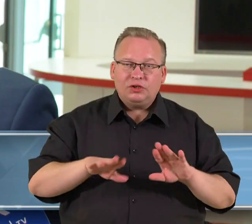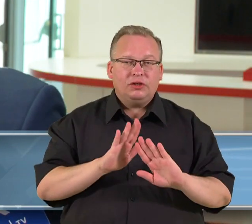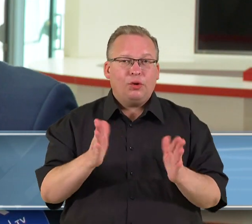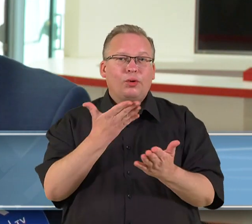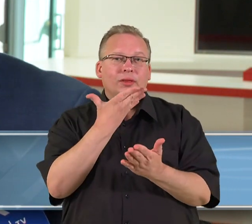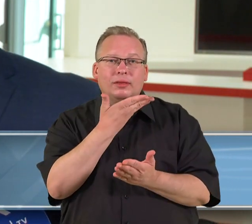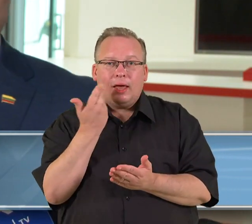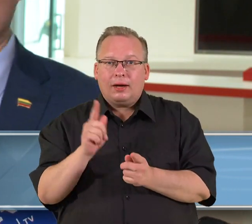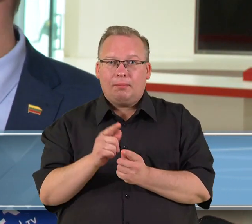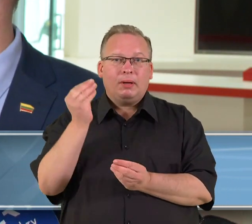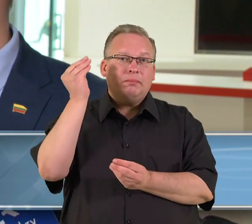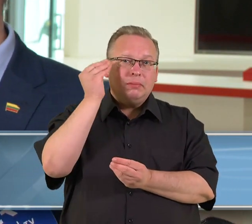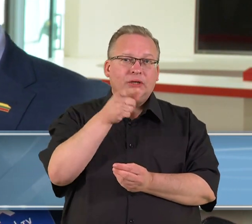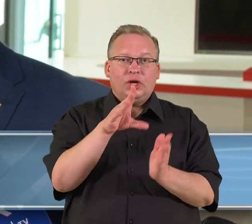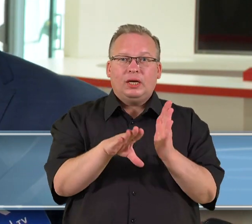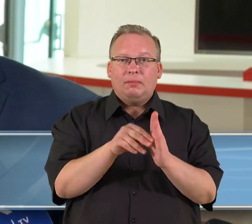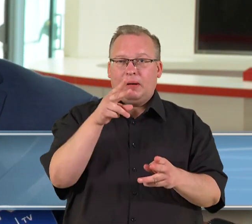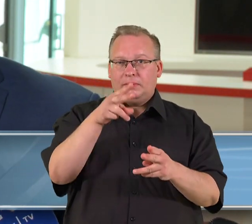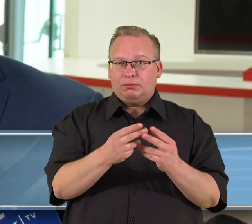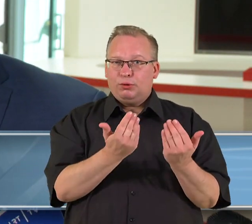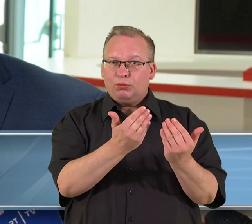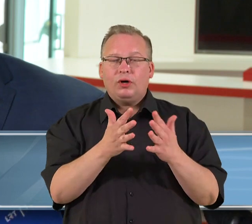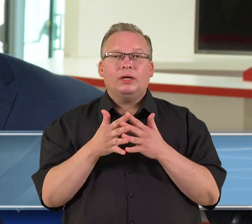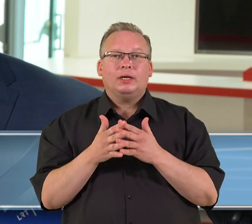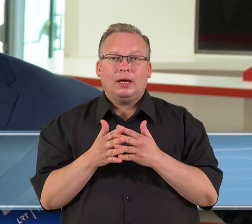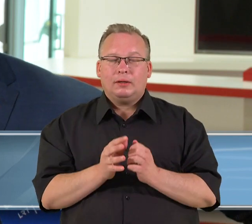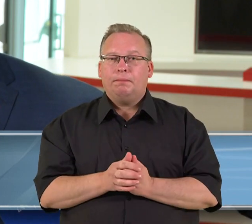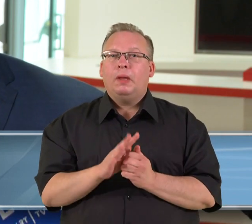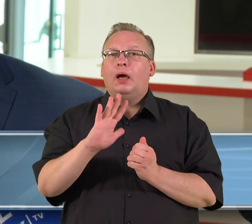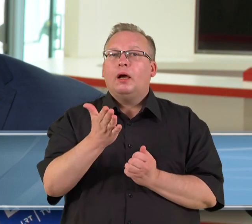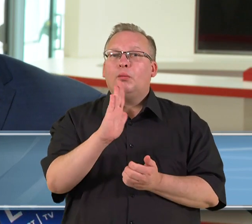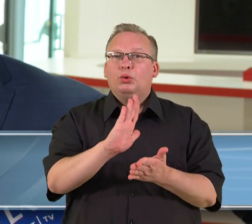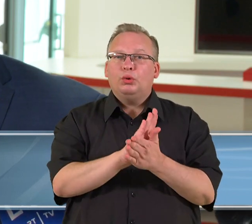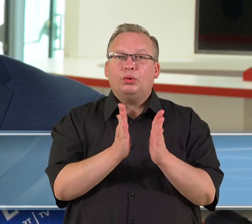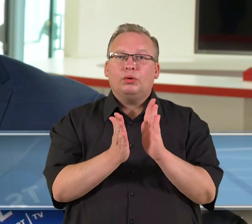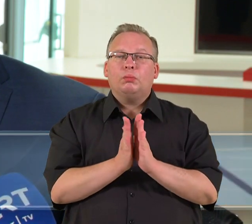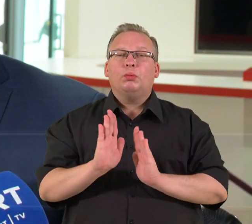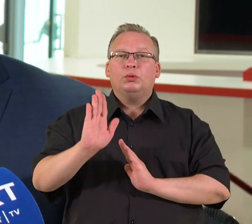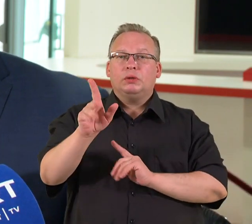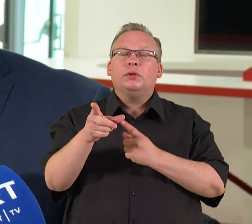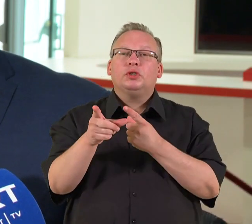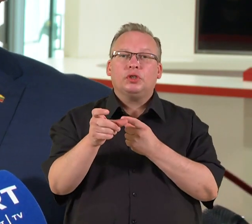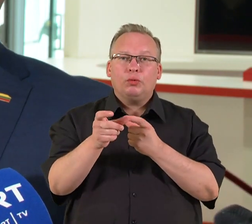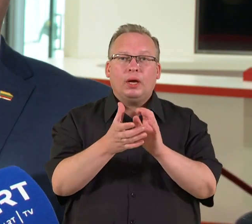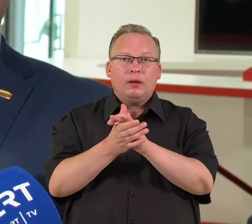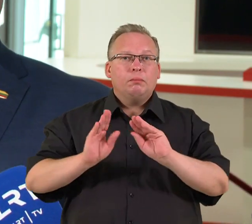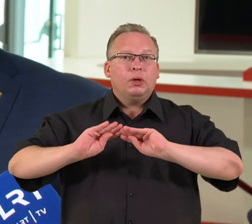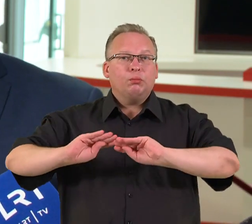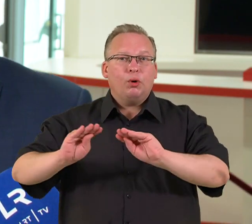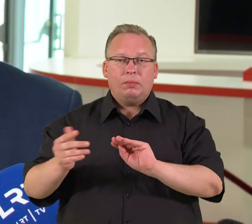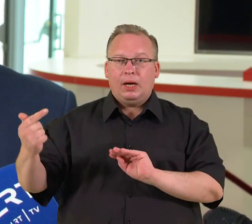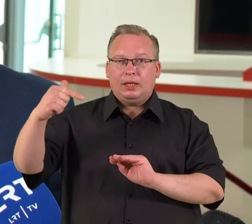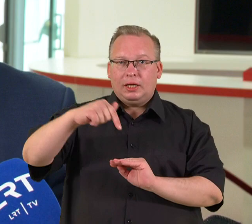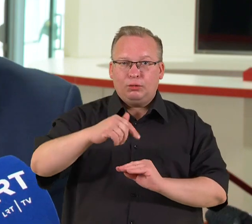tokių minčių. Čia yra jau šaulius sąjungos vidinis apsiprendimo reikalas. Kas būtų, na, kaip būtų ruošiami visiomis šauliai į mokymo centrą? Nu, tai tenais ateitų